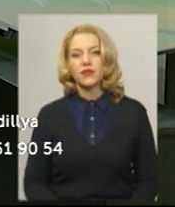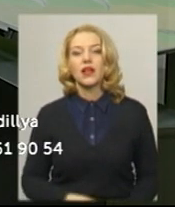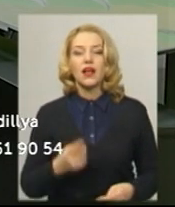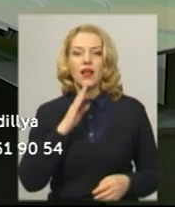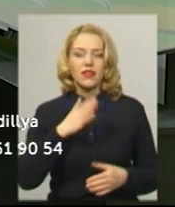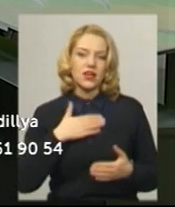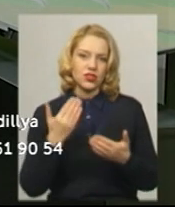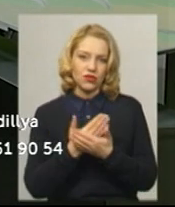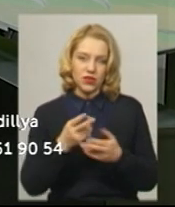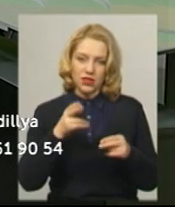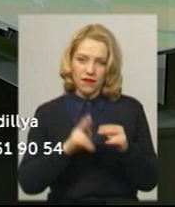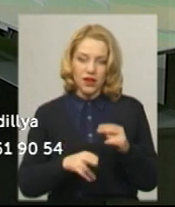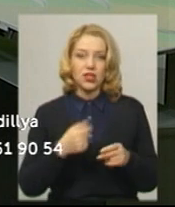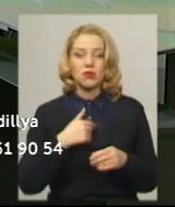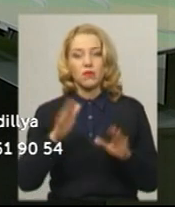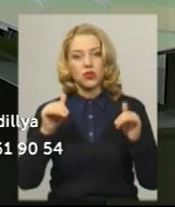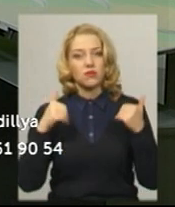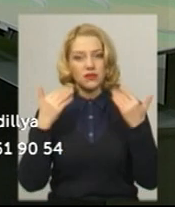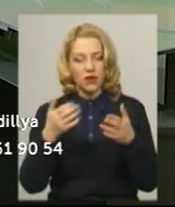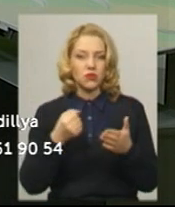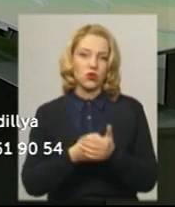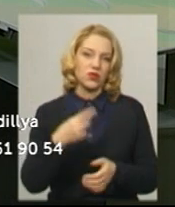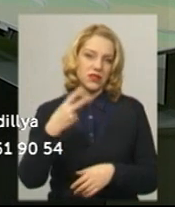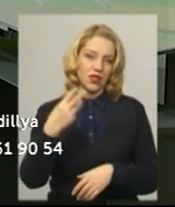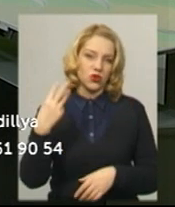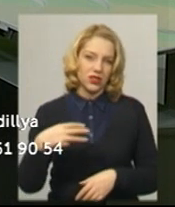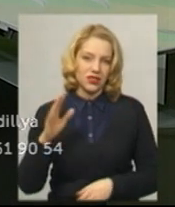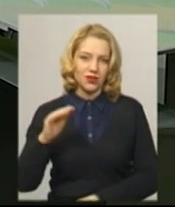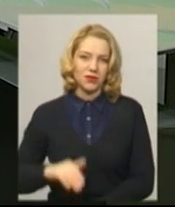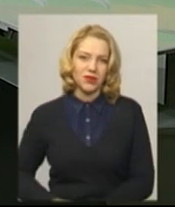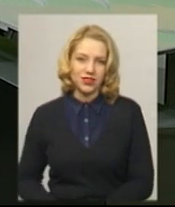Наш випуск завершено. Я прощаюся з вами до 20.30.